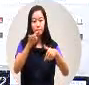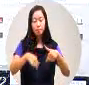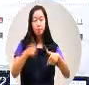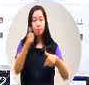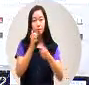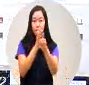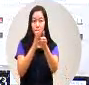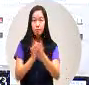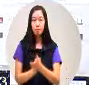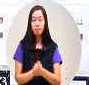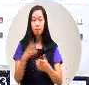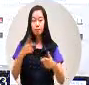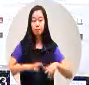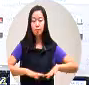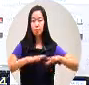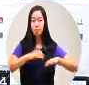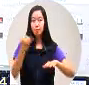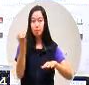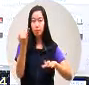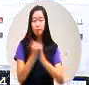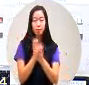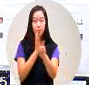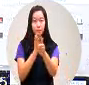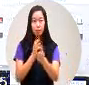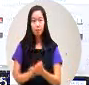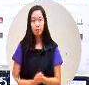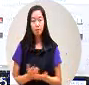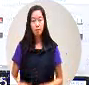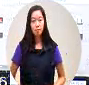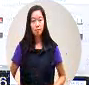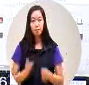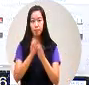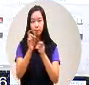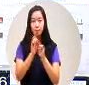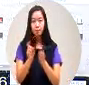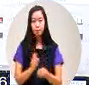的执行以及洪秀琴议员的执行休息十分钟